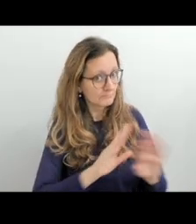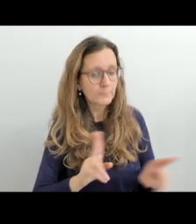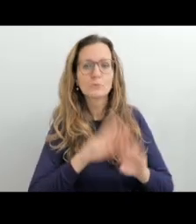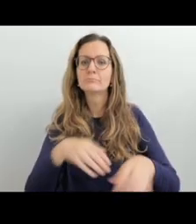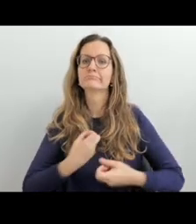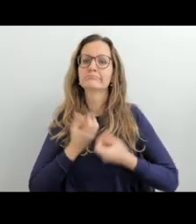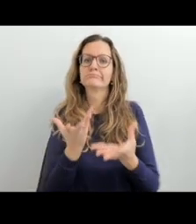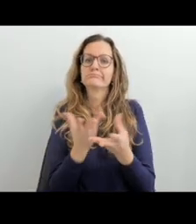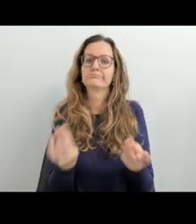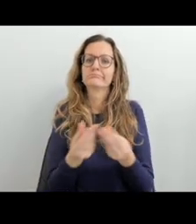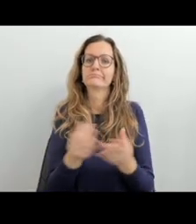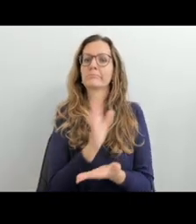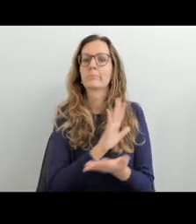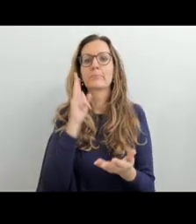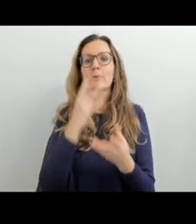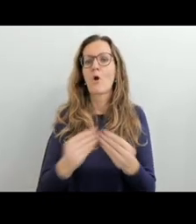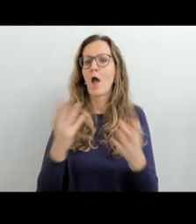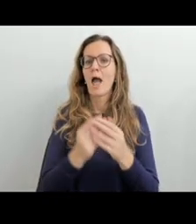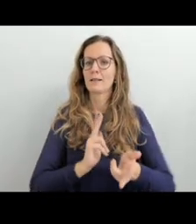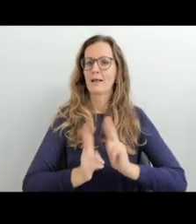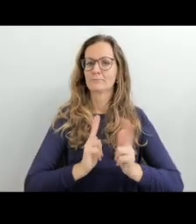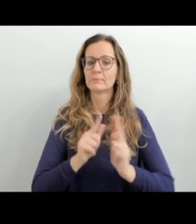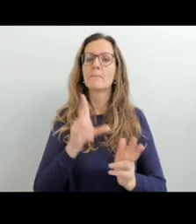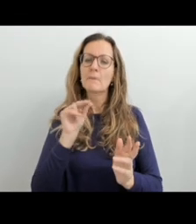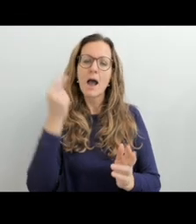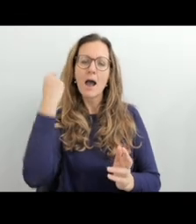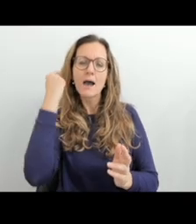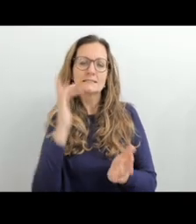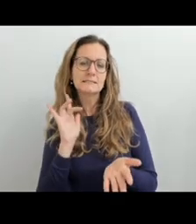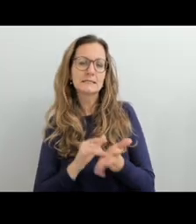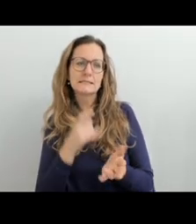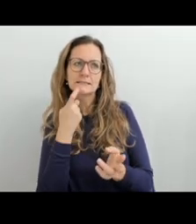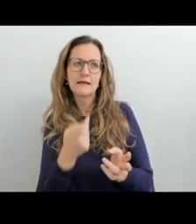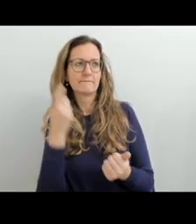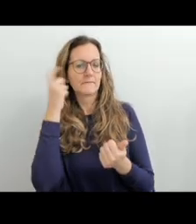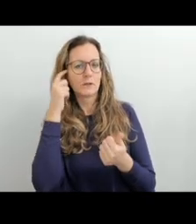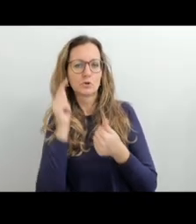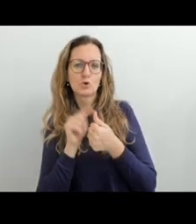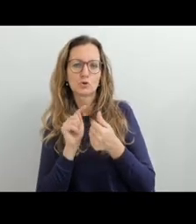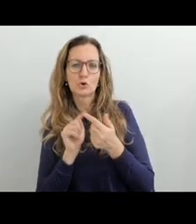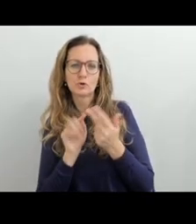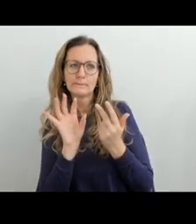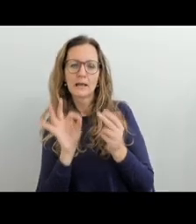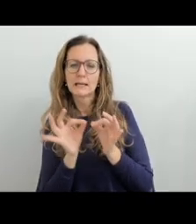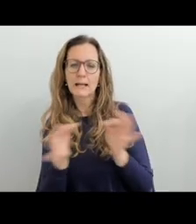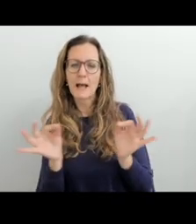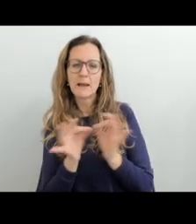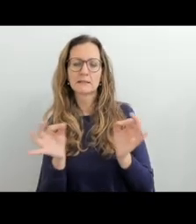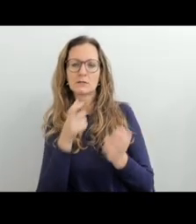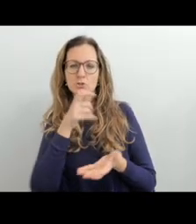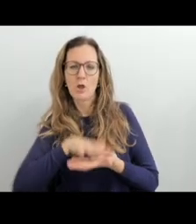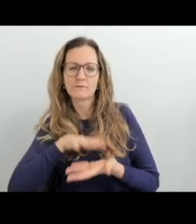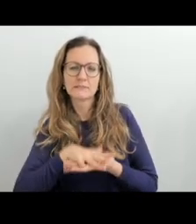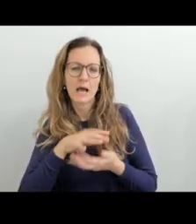video pohádku Tři oříšky pro popelku a potom děj shrnout v českém znakovém jazyce. A učitel má